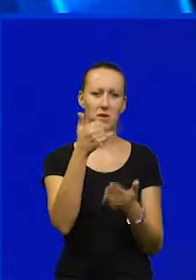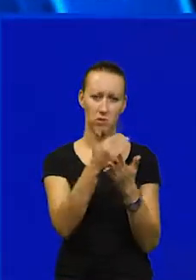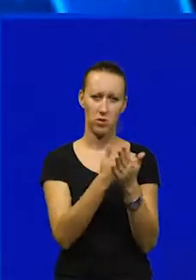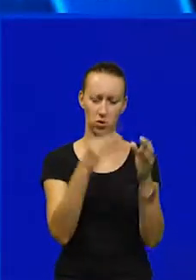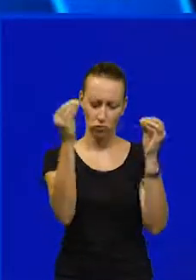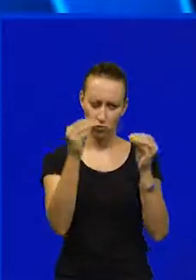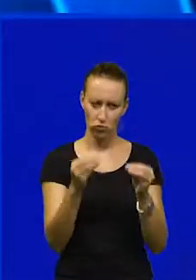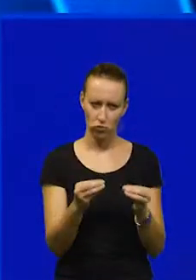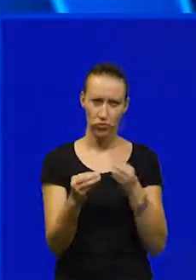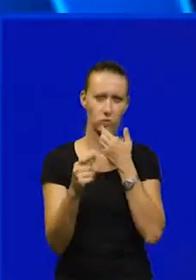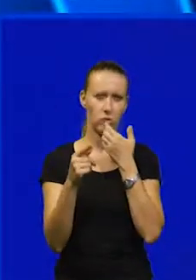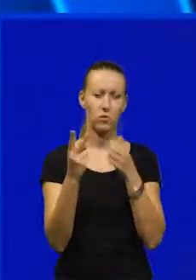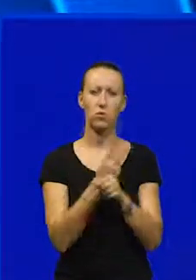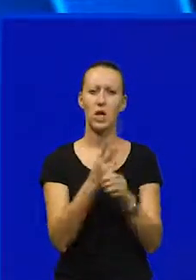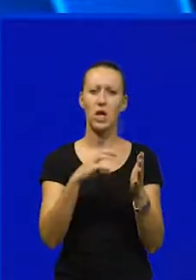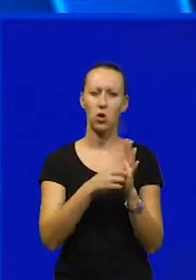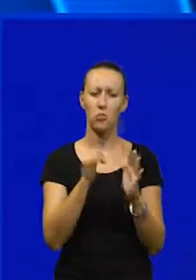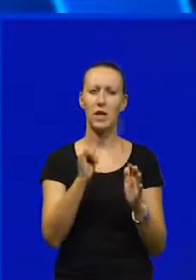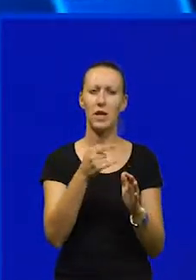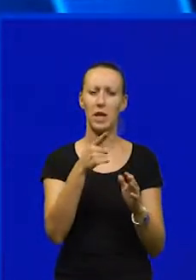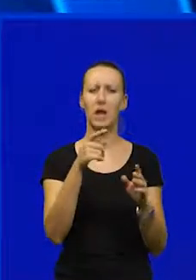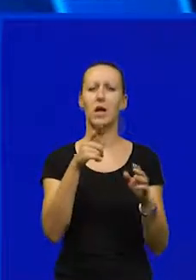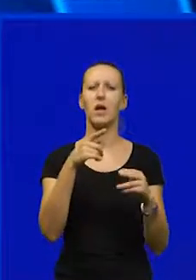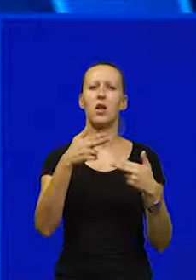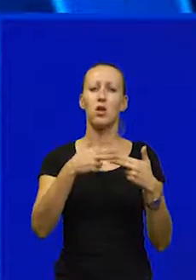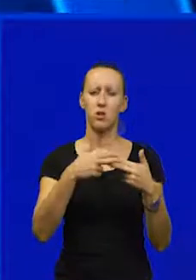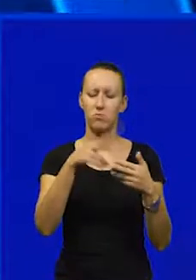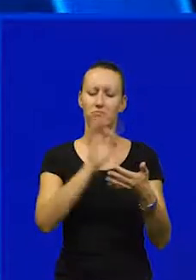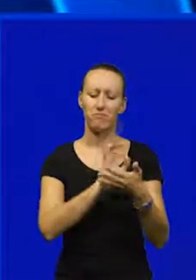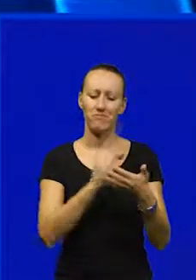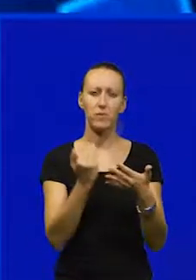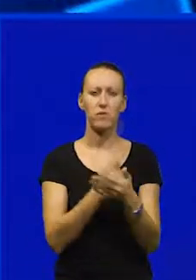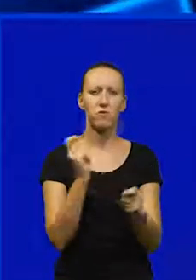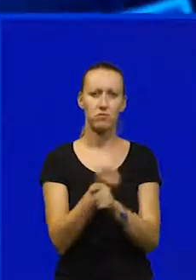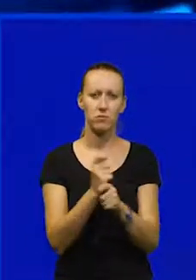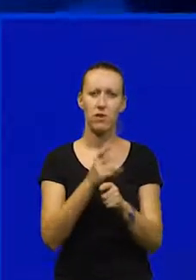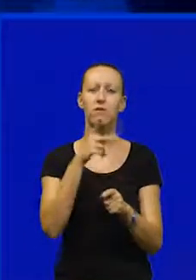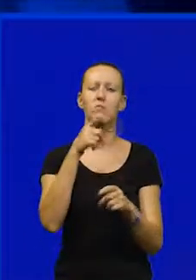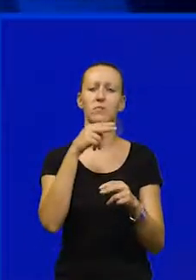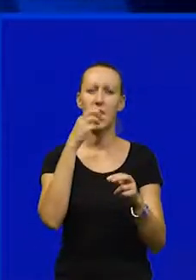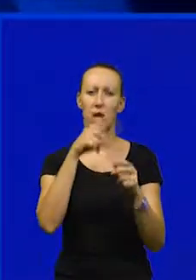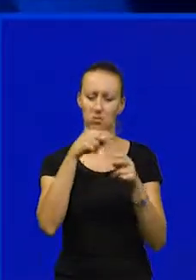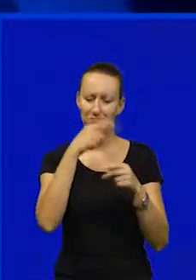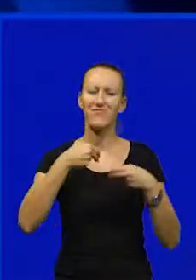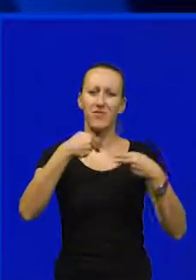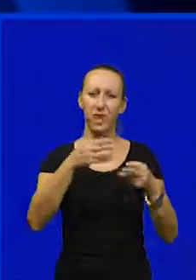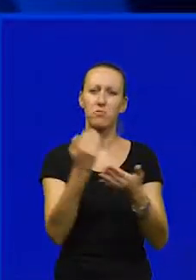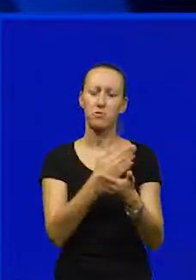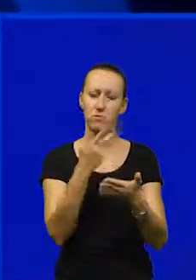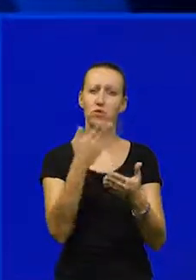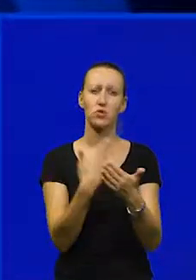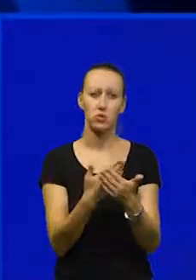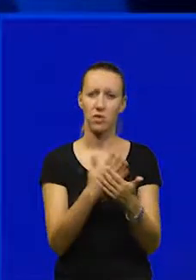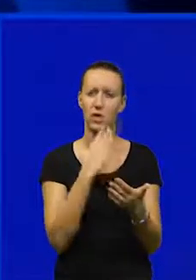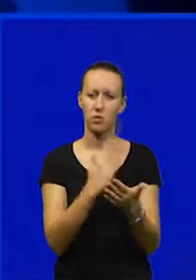restrukturiranja uljanik grupe je na doradi nakon sugestija Evropske komisije a tek bi taj dokument